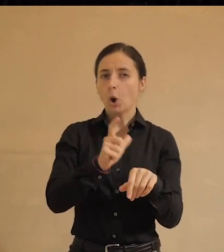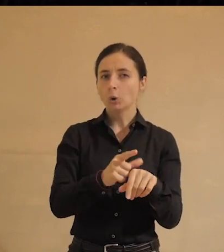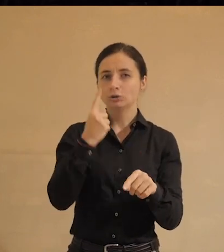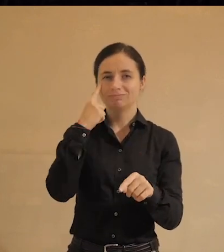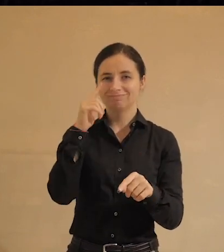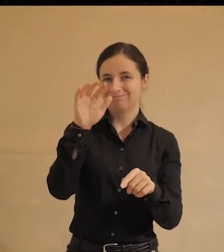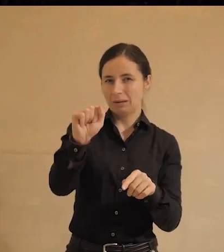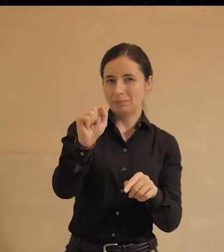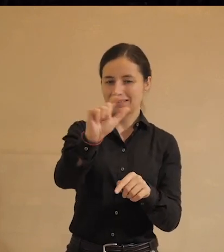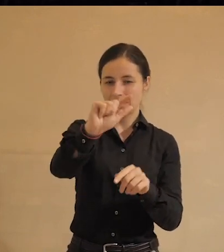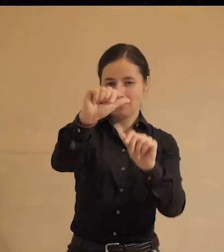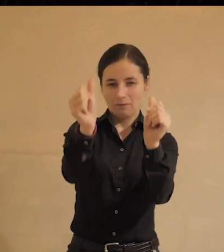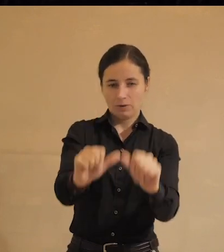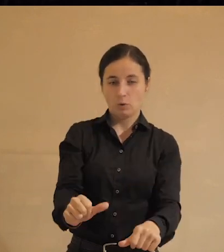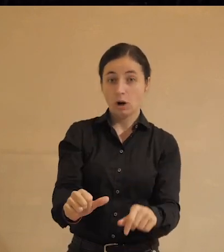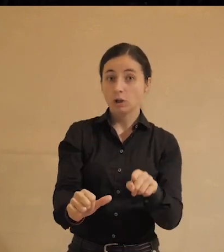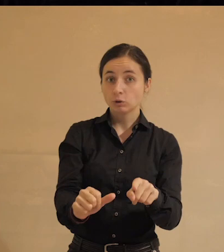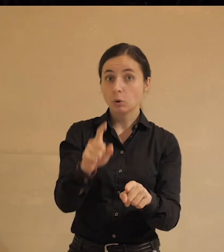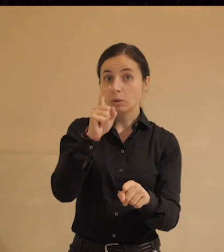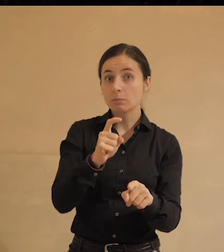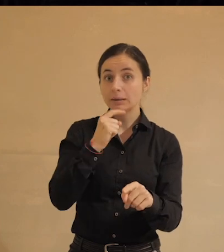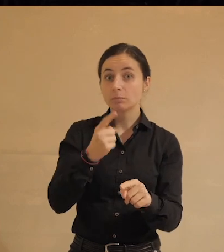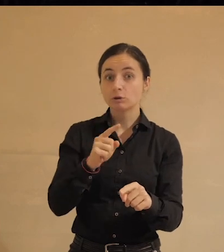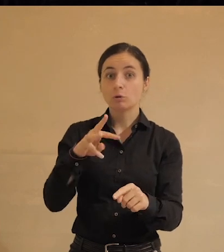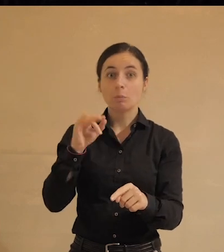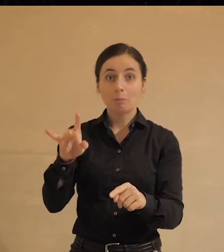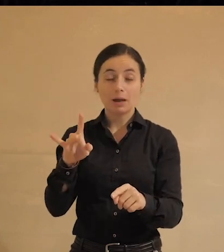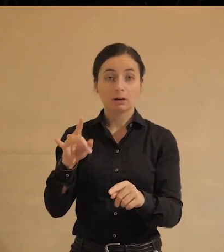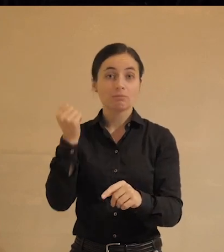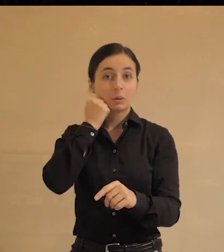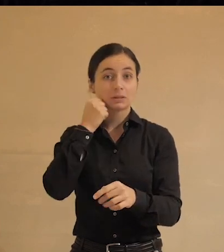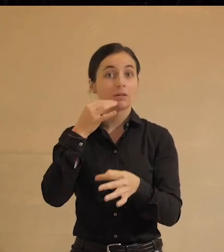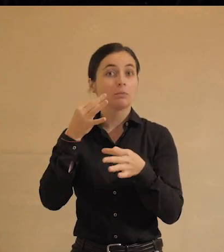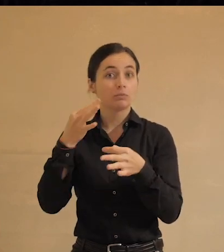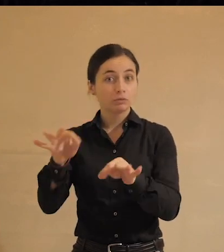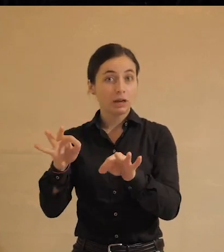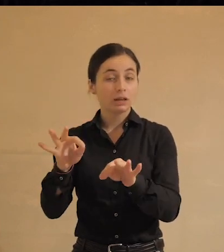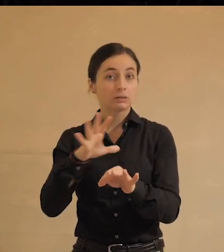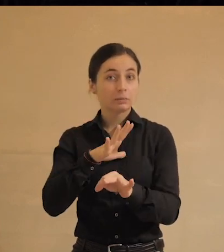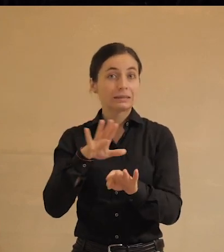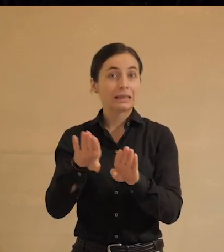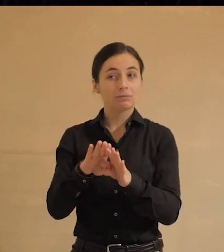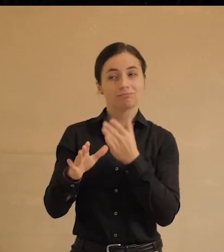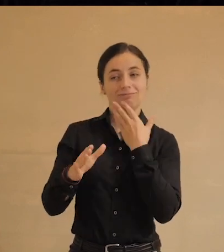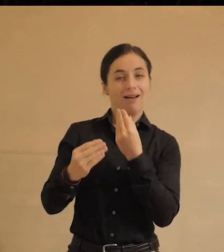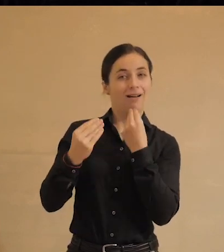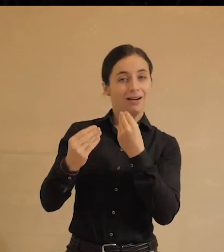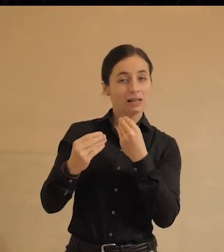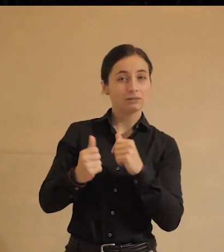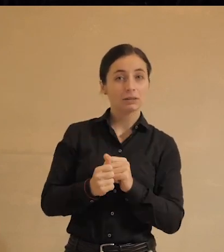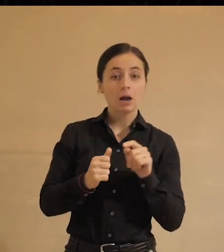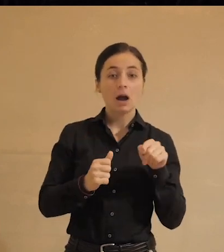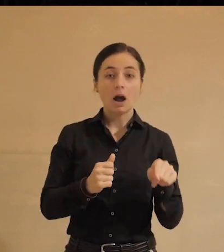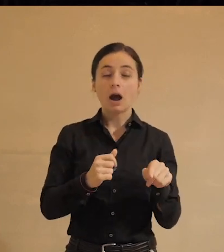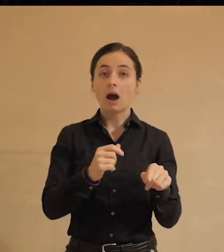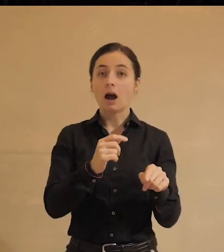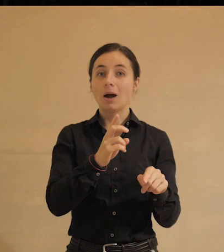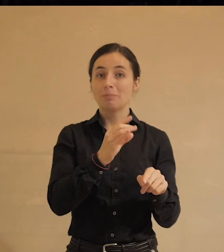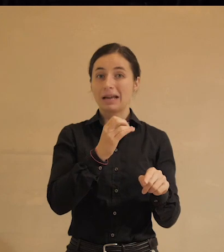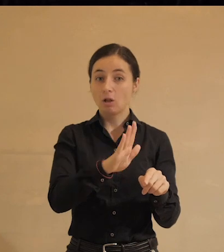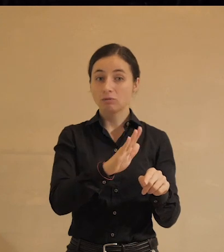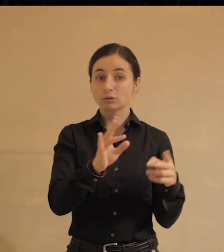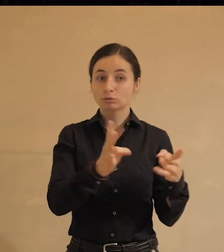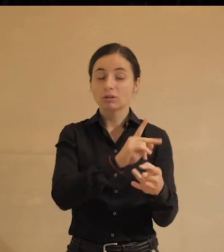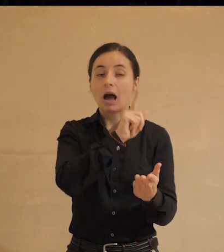фигурой. Правда, из-за этого непонятно, почему мэру Москвы позволяется быть, так сказать, таким вот красавцем, а губернатору Санкт-Петербурга